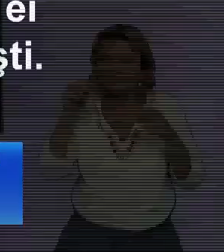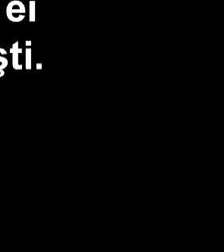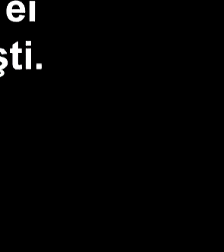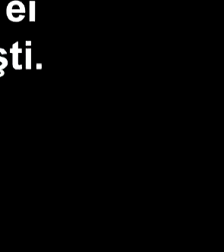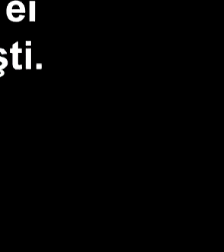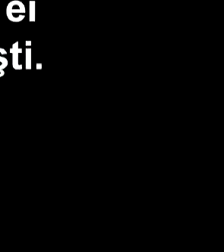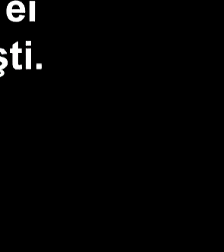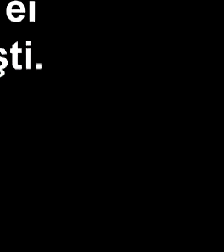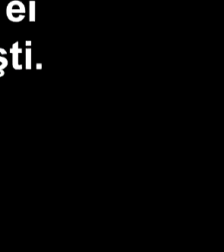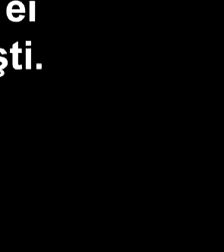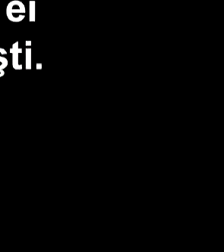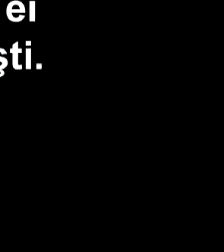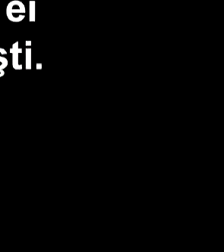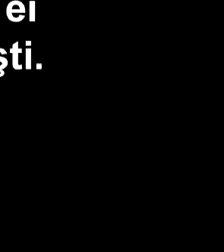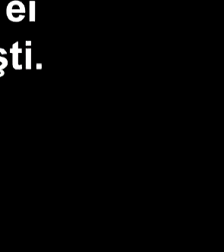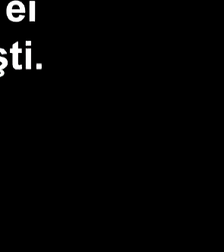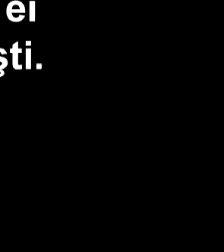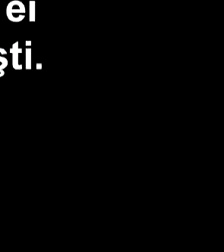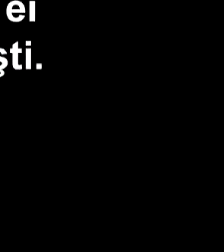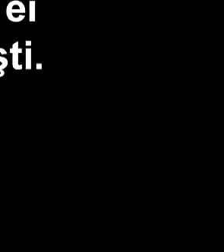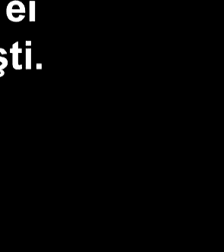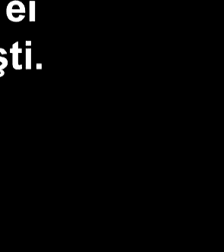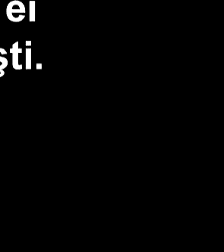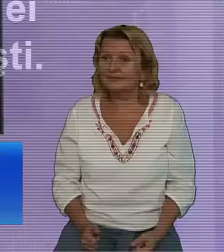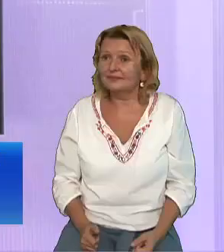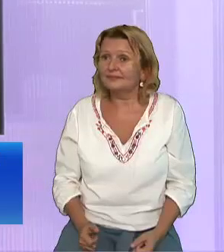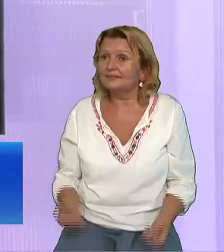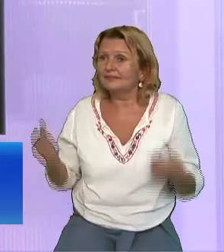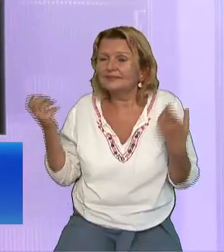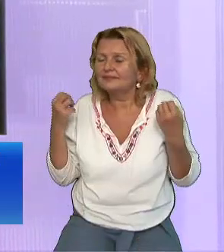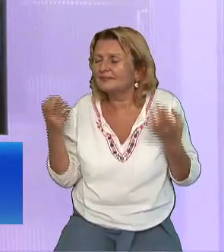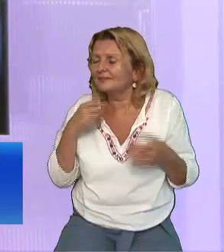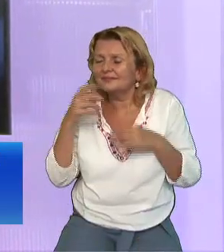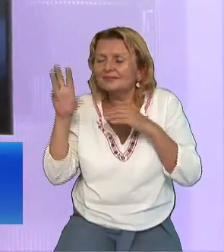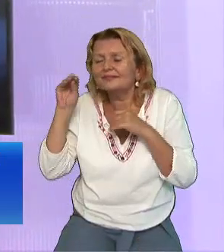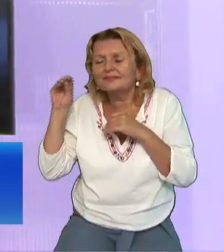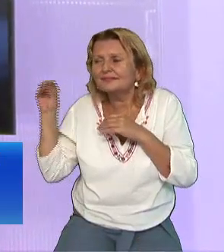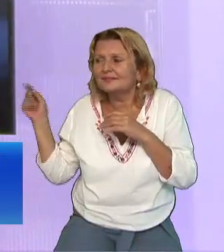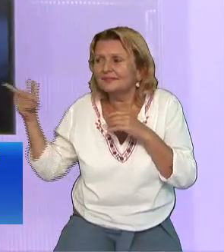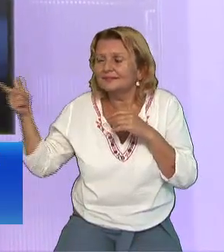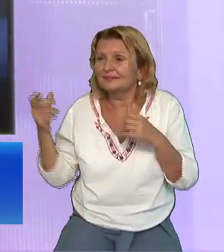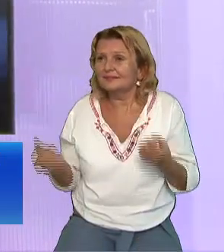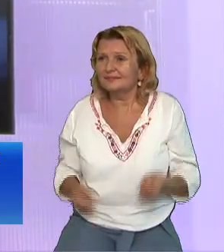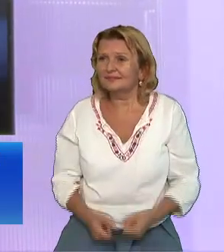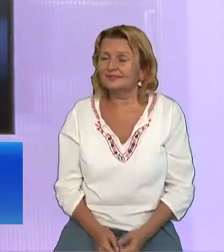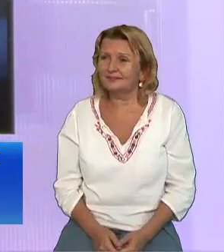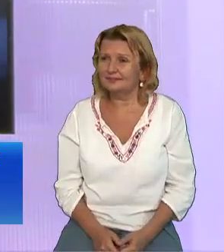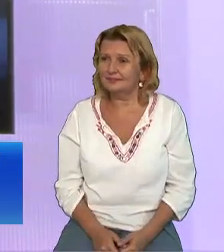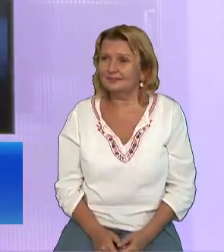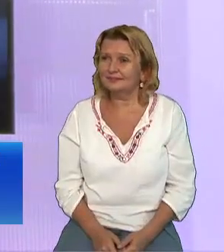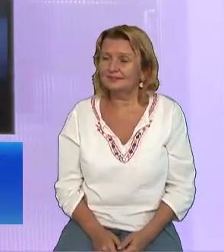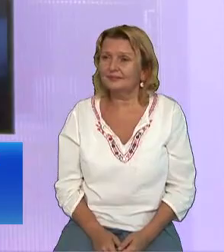Și ei s-au oprit Uitându-se triști Însuși s-au oprit S-au uitat așa Cu tristețe și cu oarecare mic disprețe